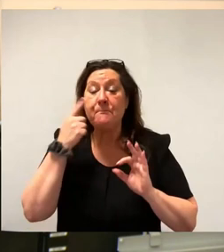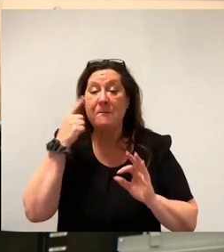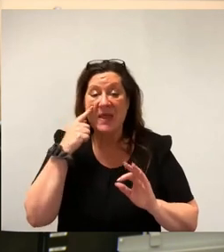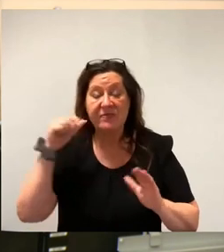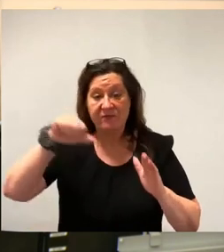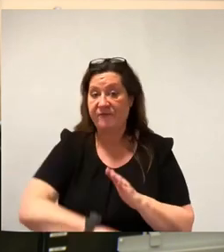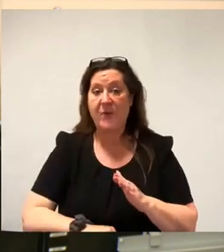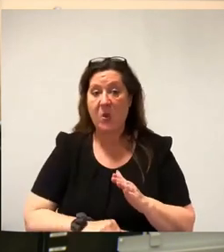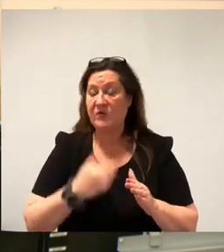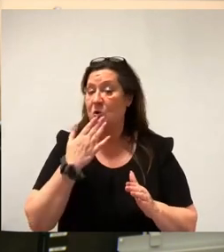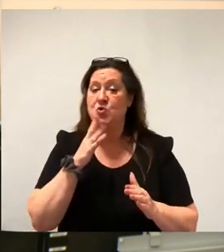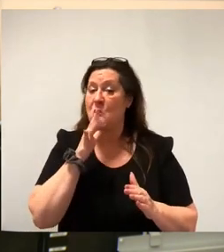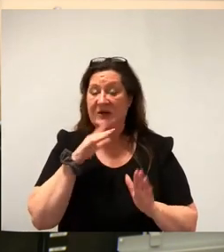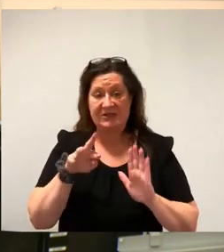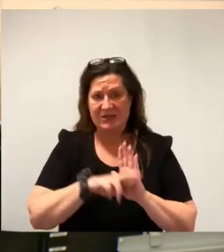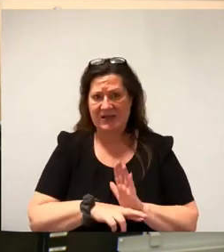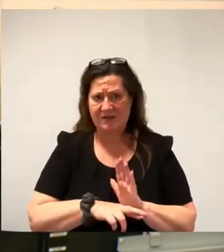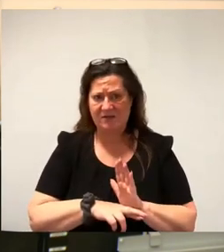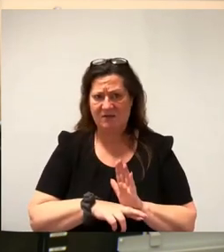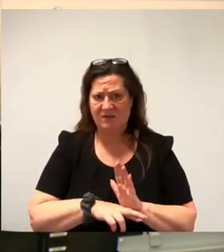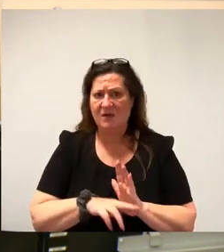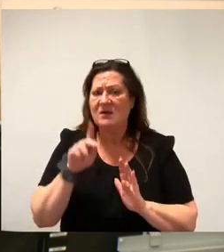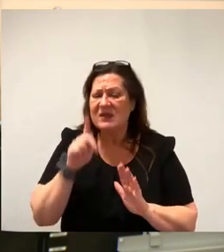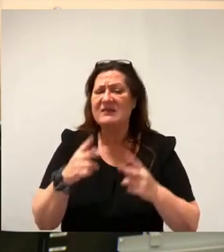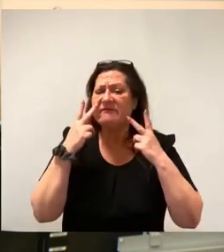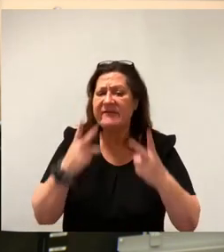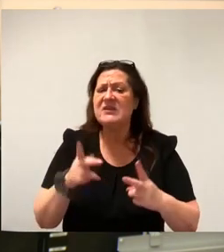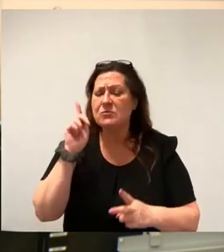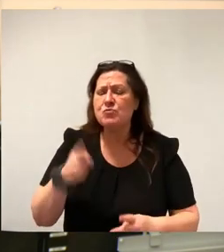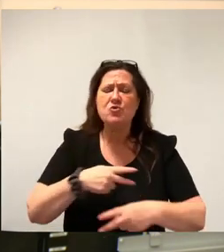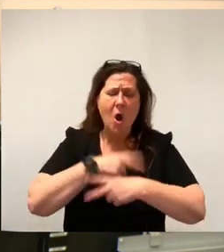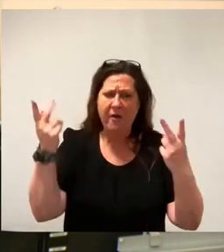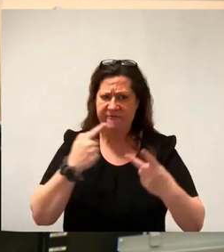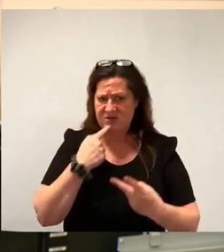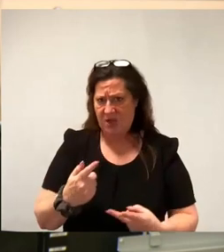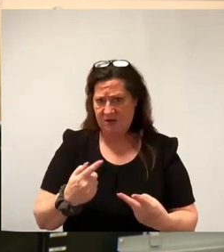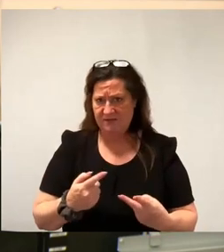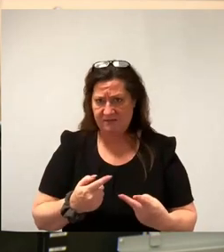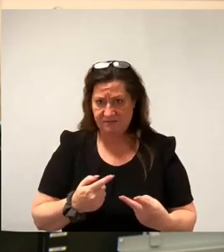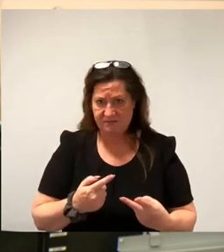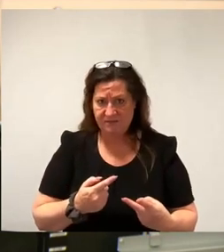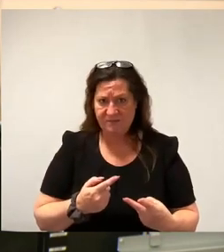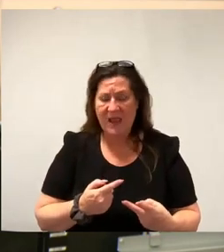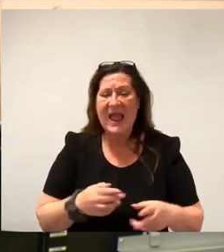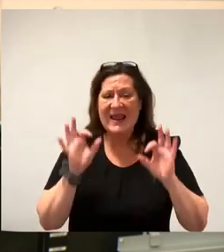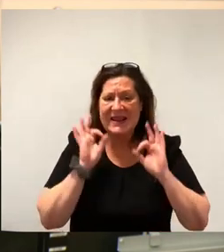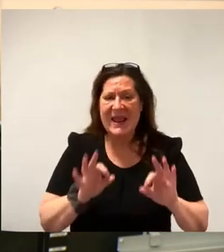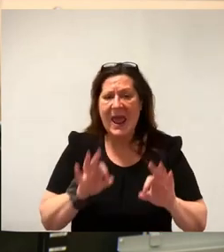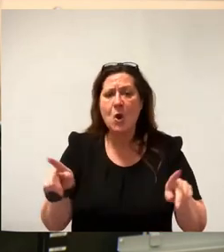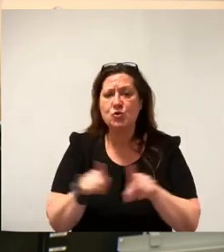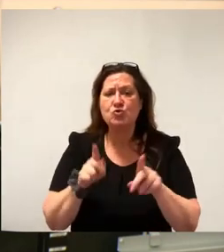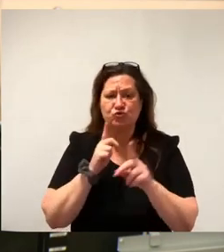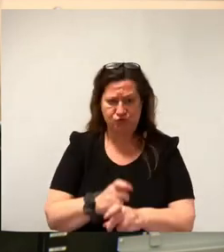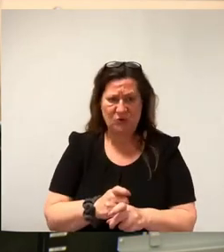Das ist zum Verständnis eine wichtige Differenzierung und Klarstellung. Über die konkreten Zuschüsse ist damit im Rahmen der